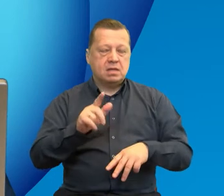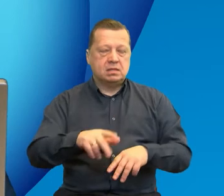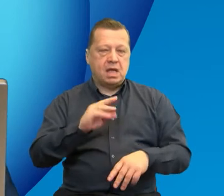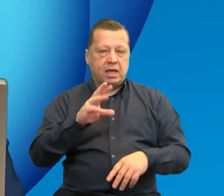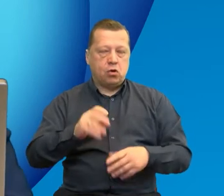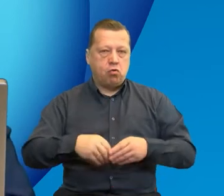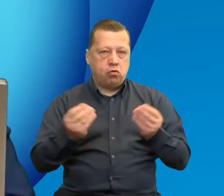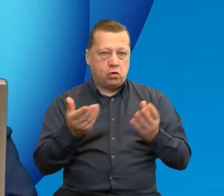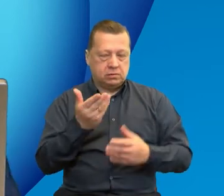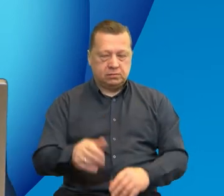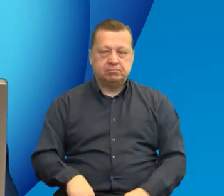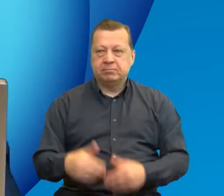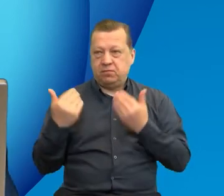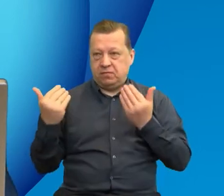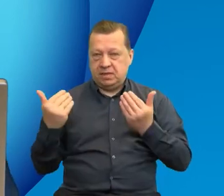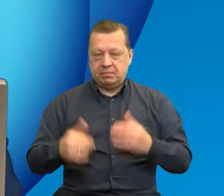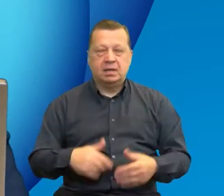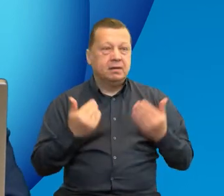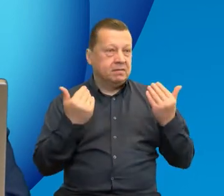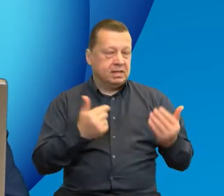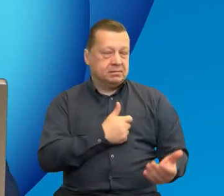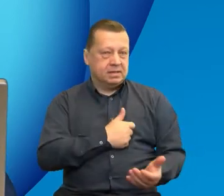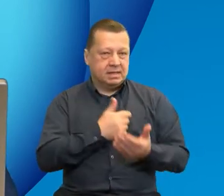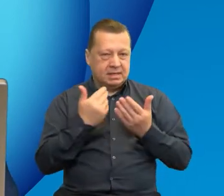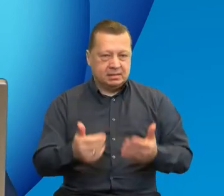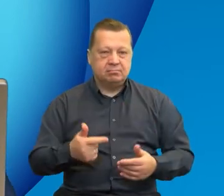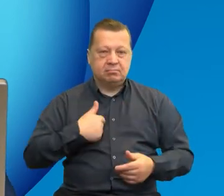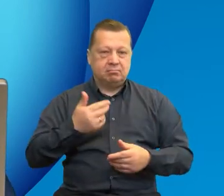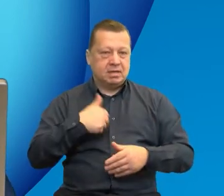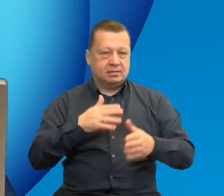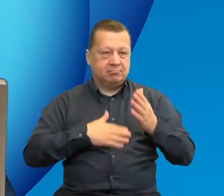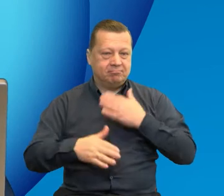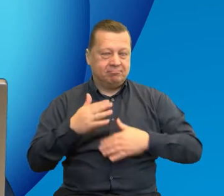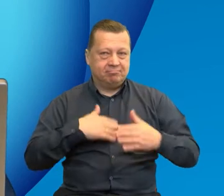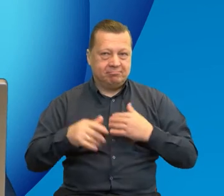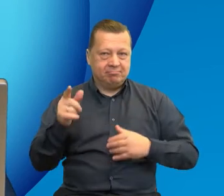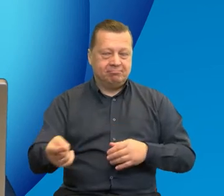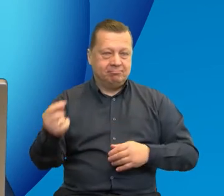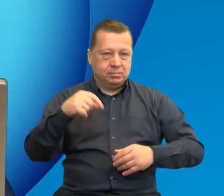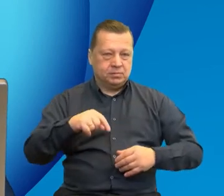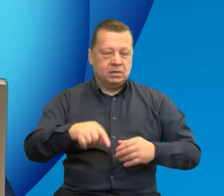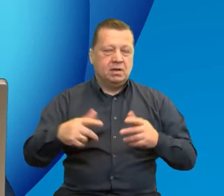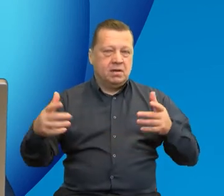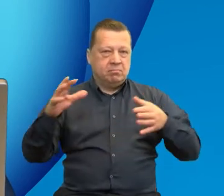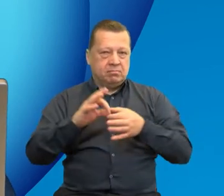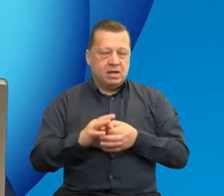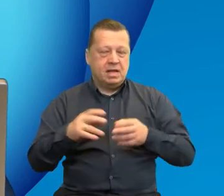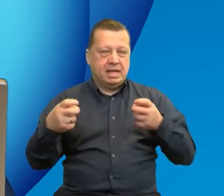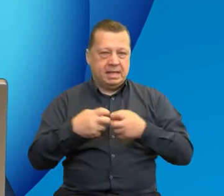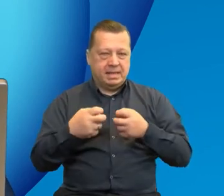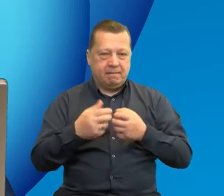Wrocławia. Witamy serdecznie Panie Krzysztofie. Cieszymy się bardzo, że możemy Pana gościć w naszym wirtualnym studio.